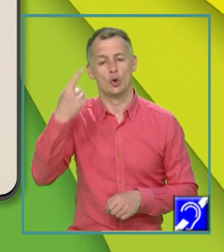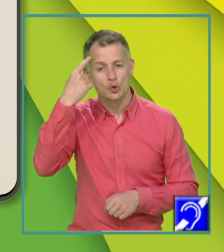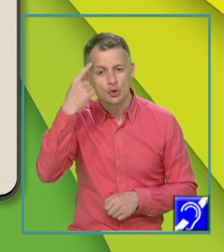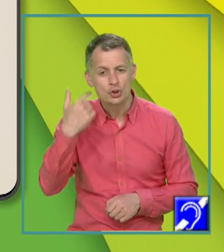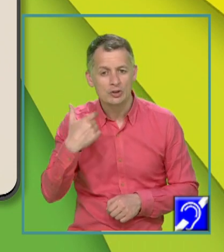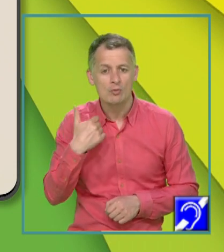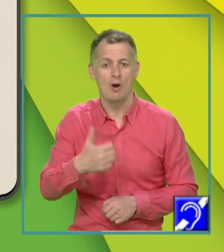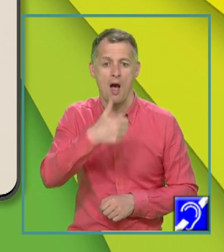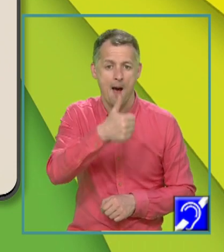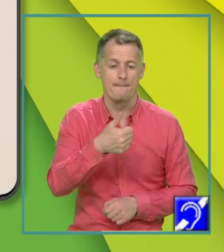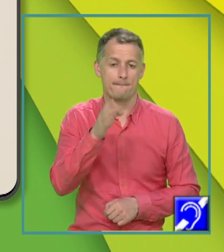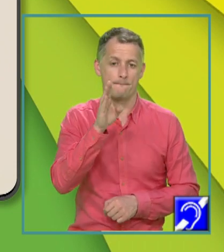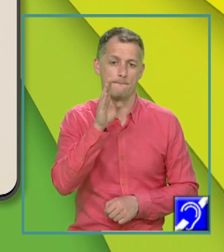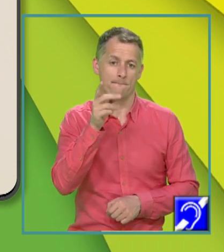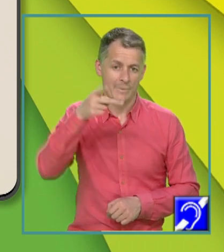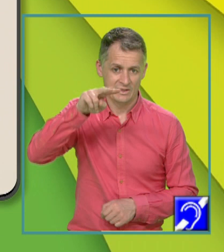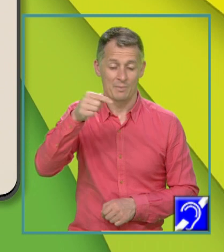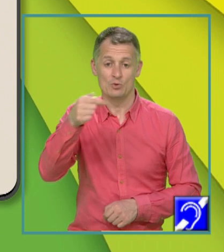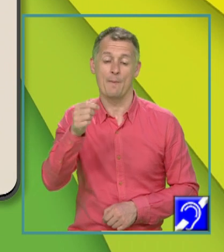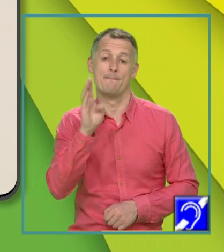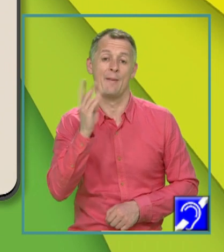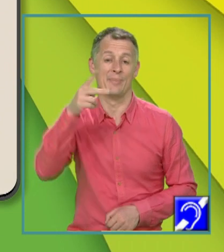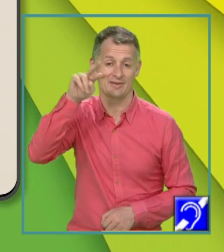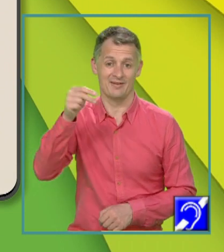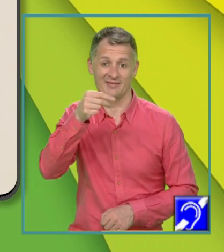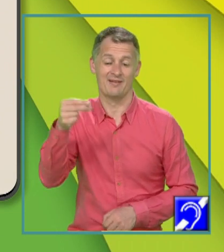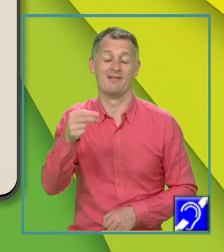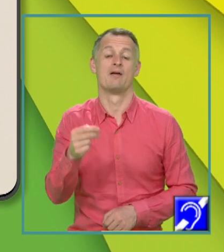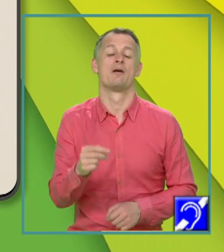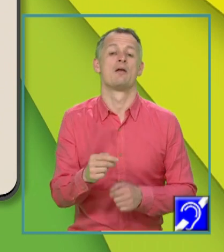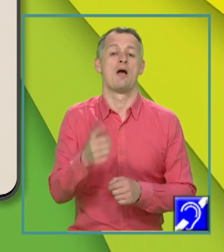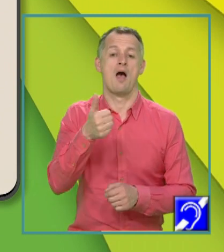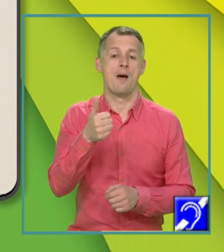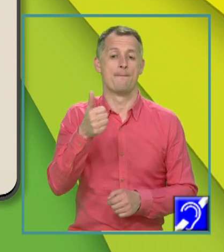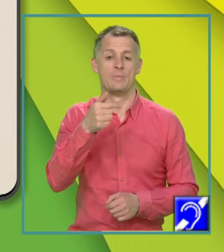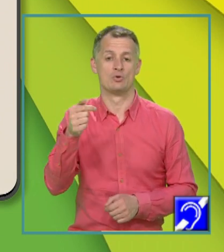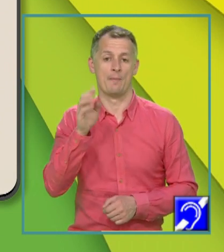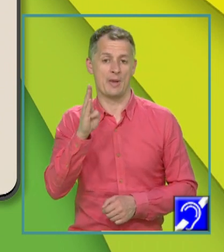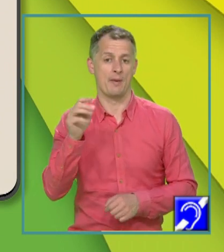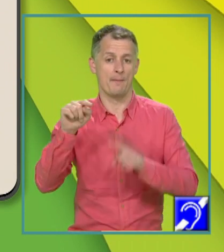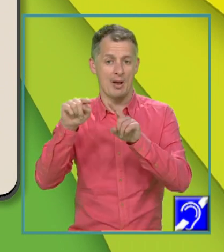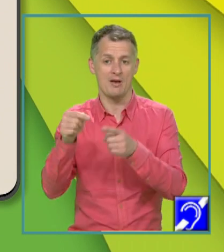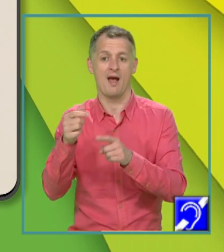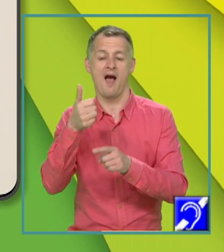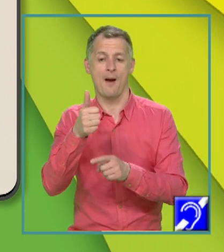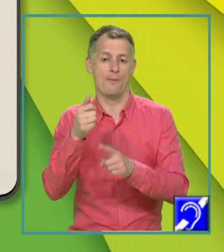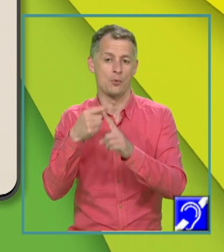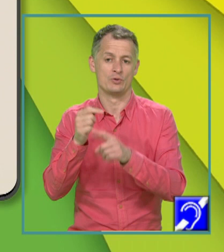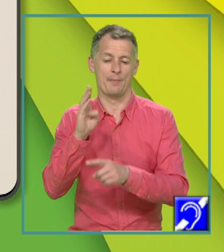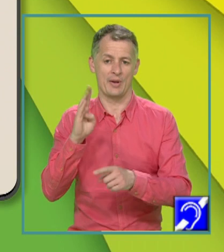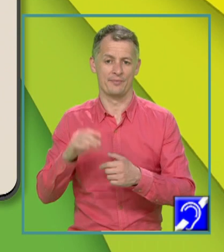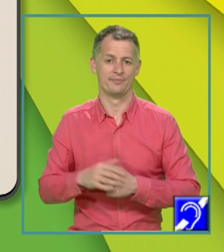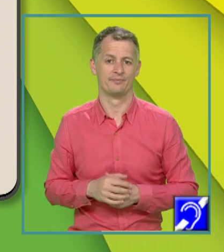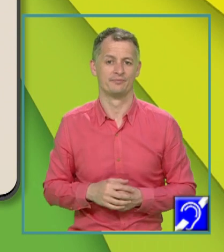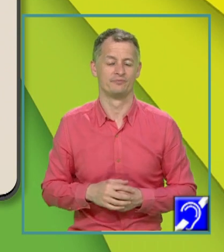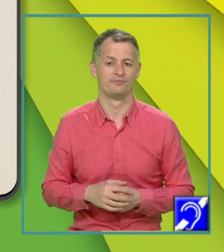a pătrat minus b pătrat este a minus b pe lângă a plus b. Așadar, vom restrânge și vom avea x